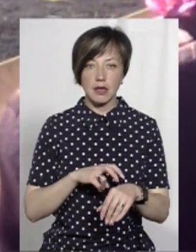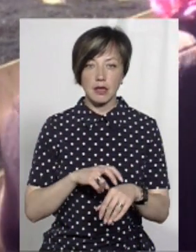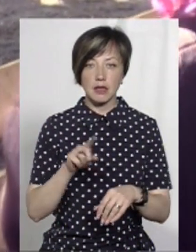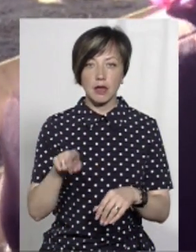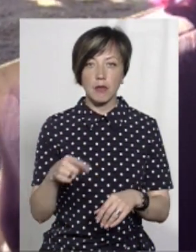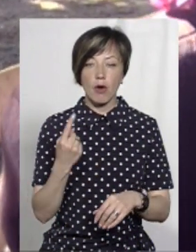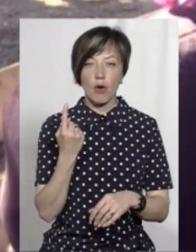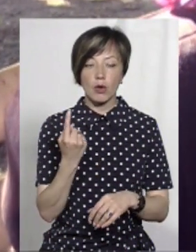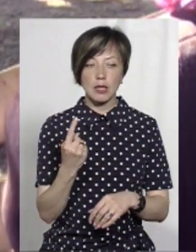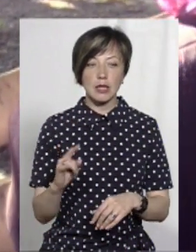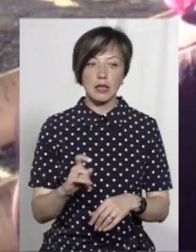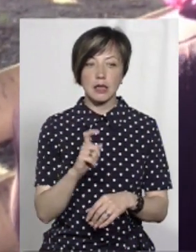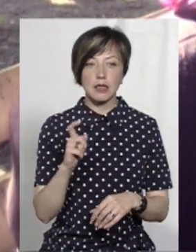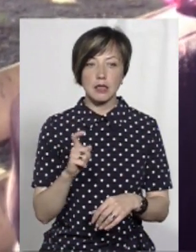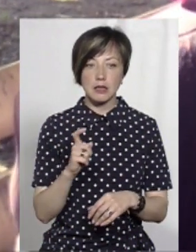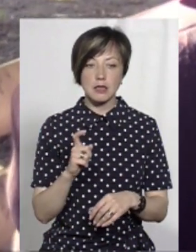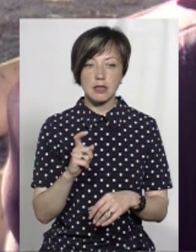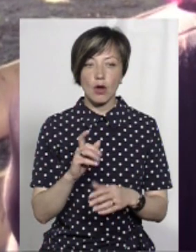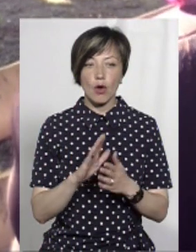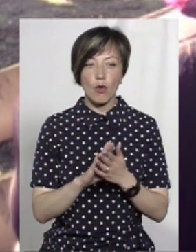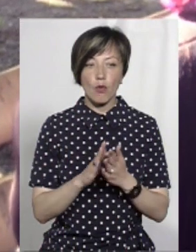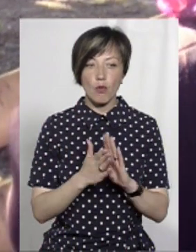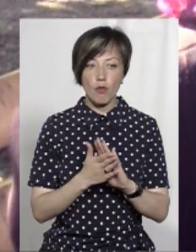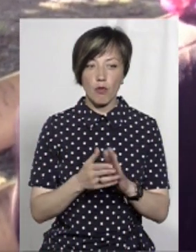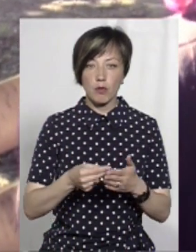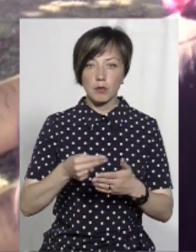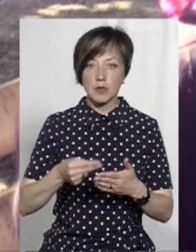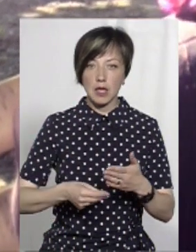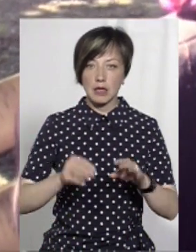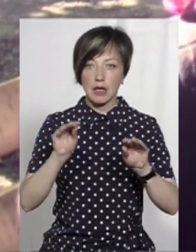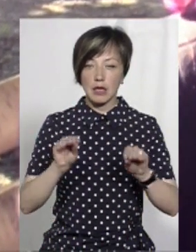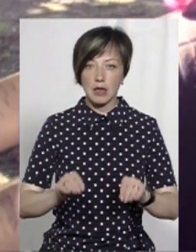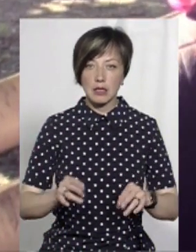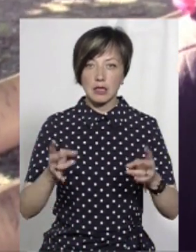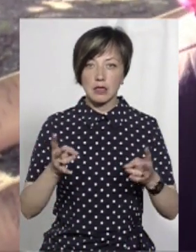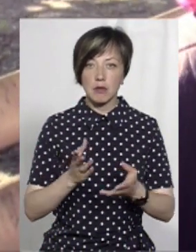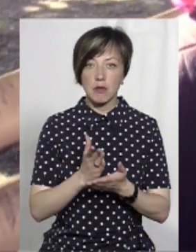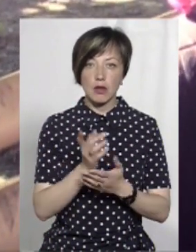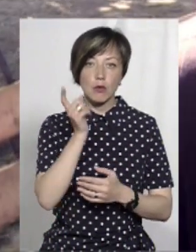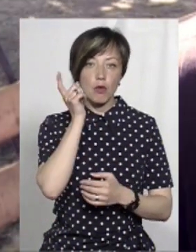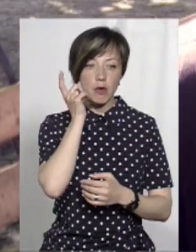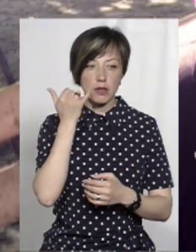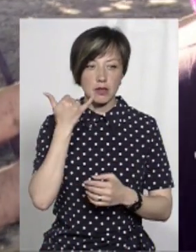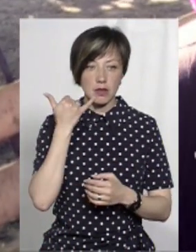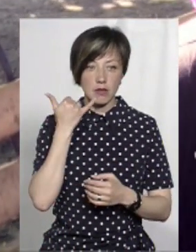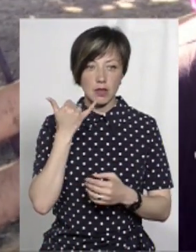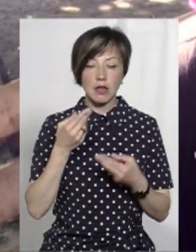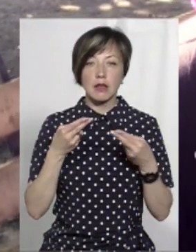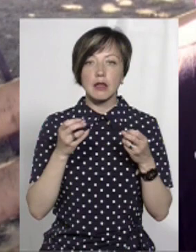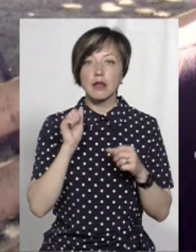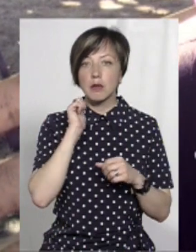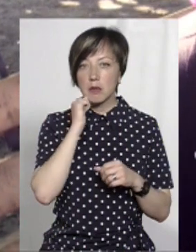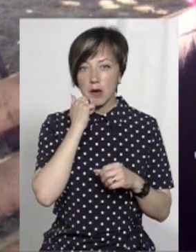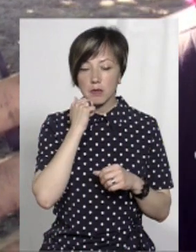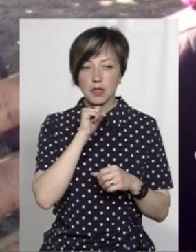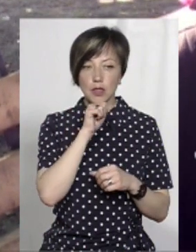одна із умов, щоб заключити цей договор, це треба мати мобільний телефон. Ну, де та бабця, чи